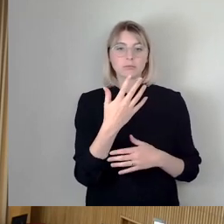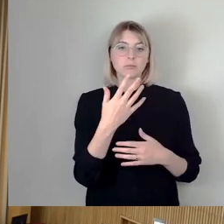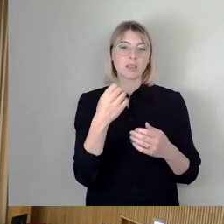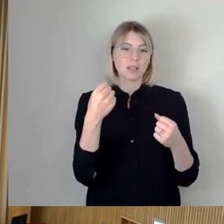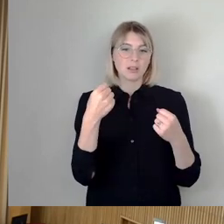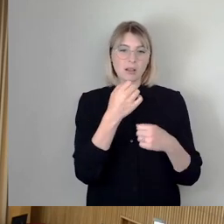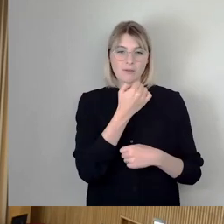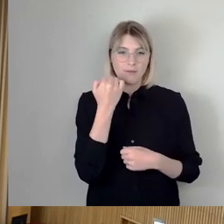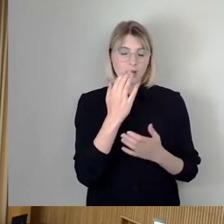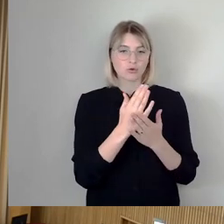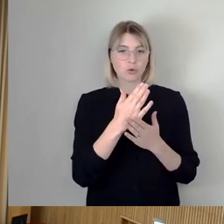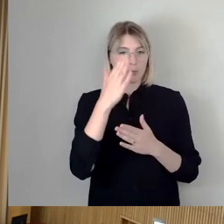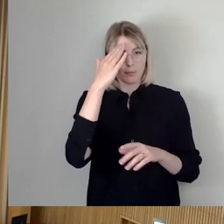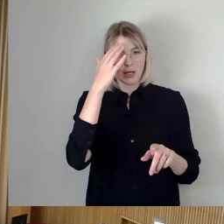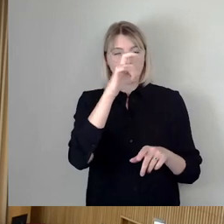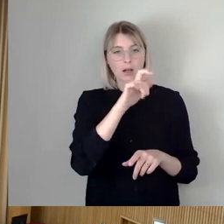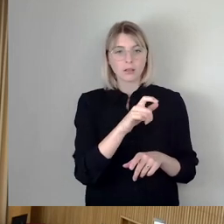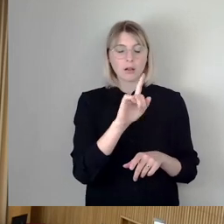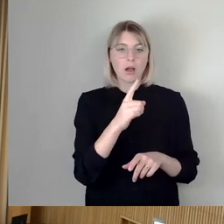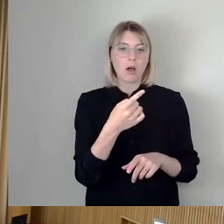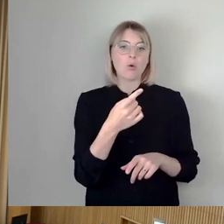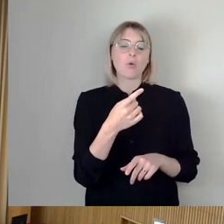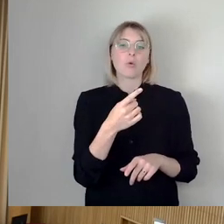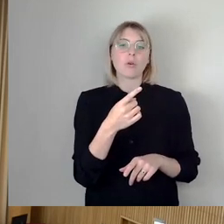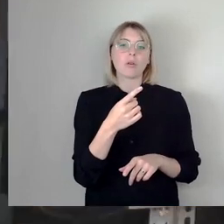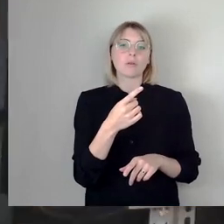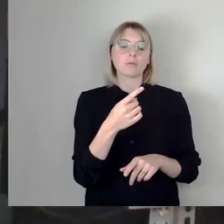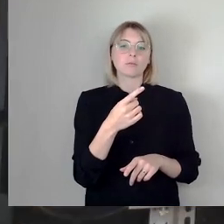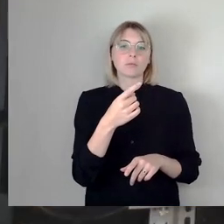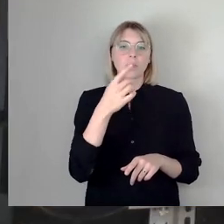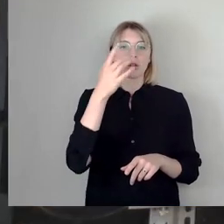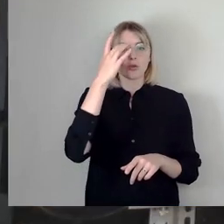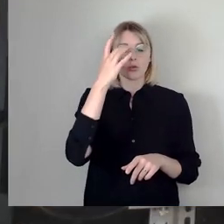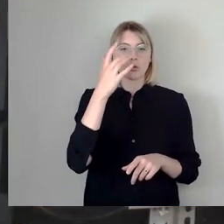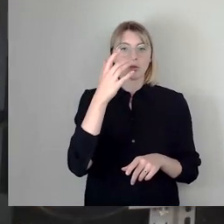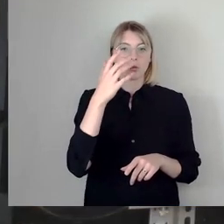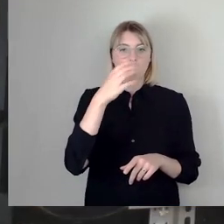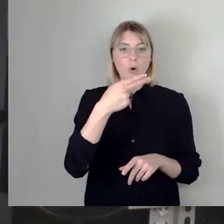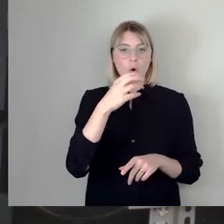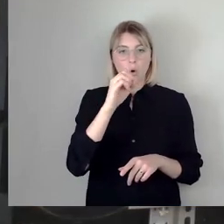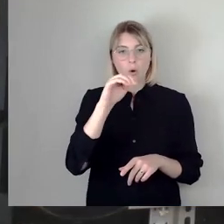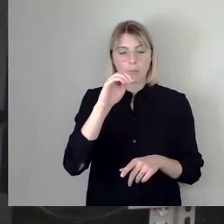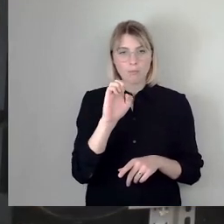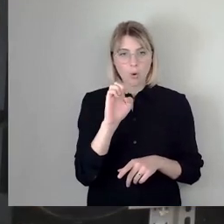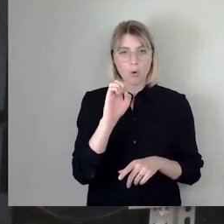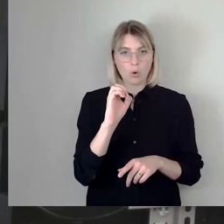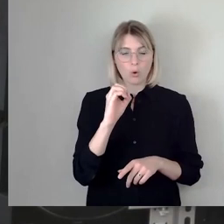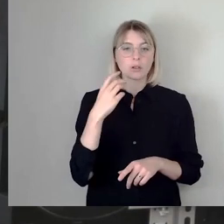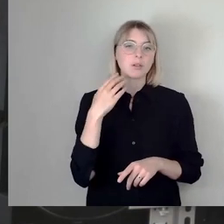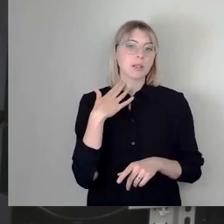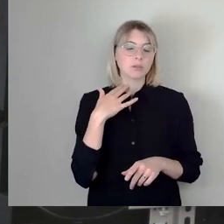offensichtlich homosexuell, also ein Ungläubiger zu sein. Er betrachtete, so sagte er selbst vor Gericht, die